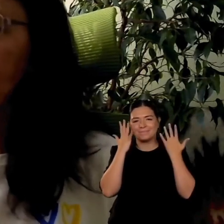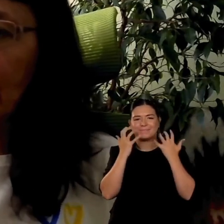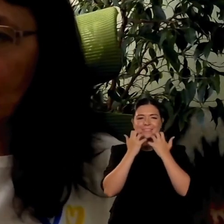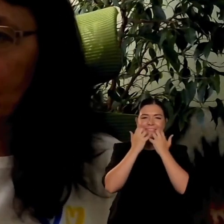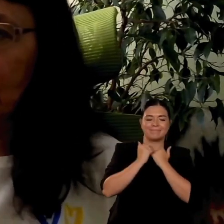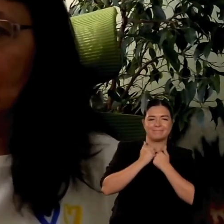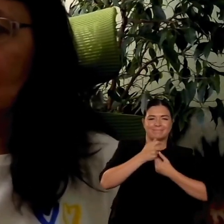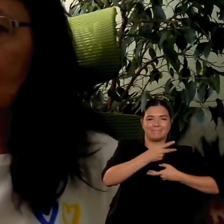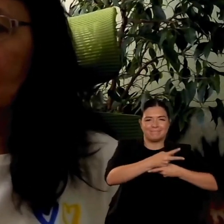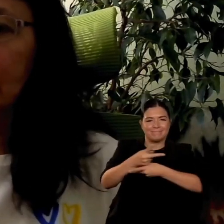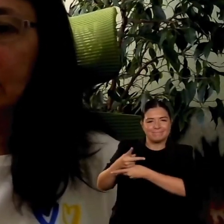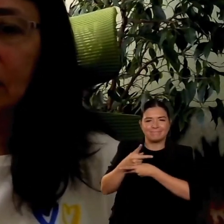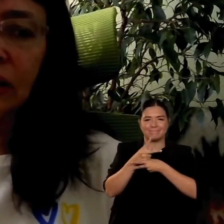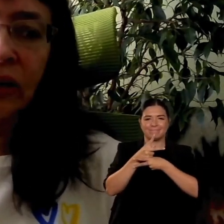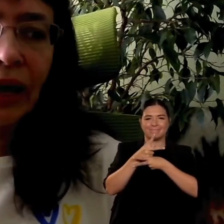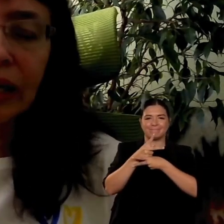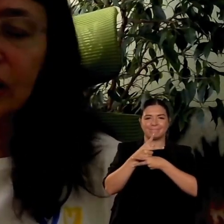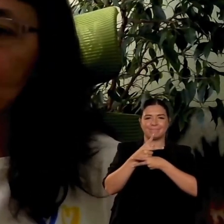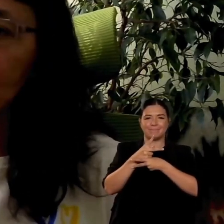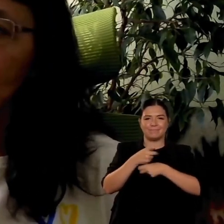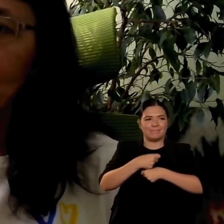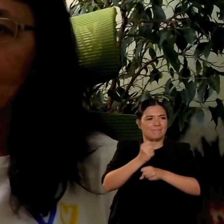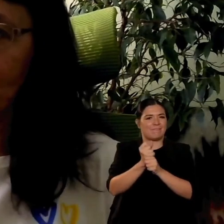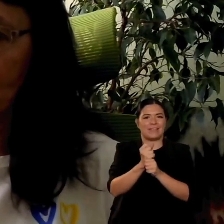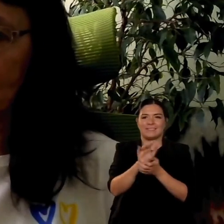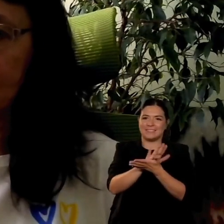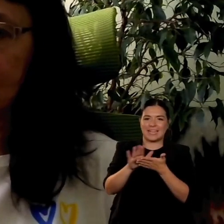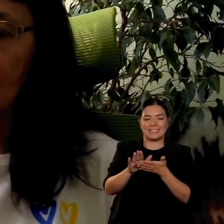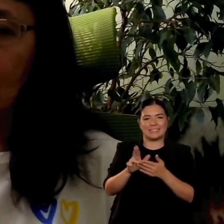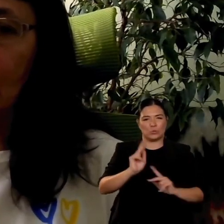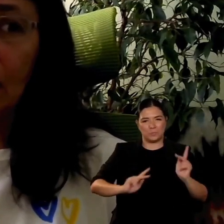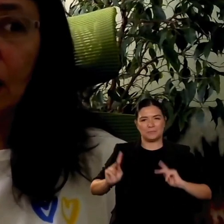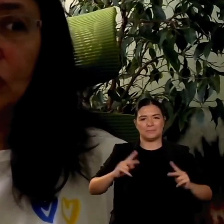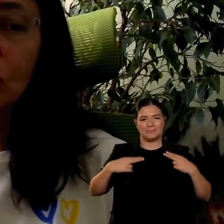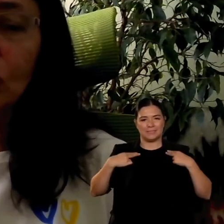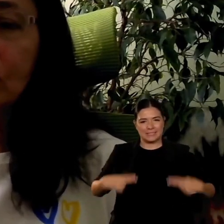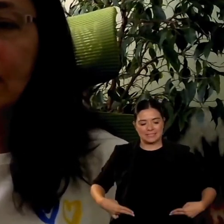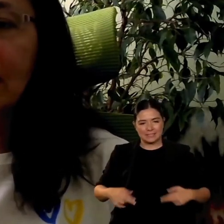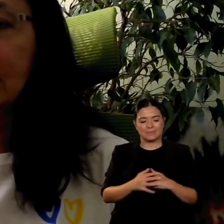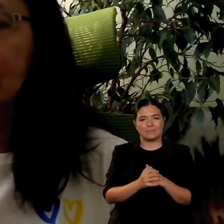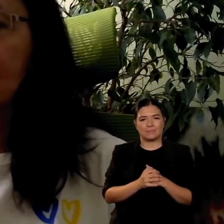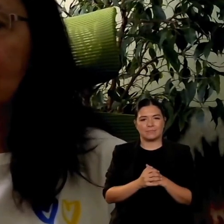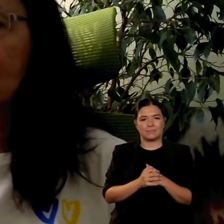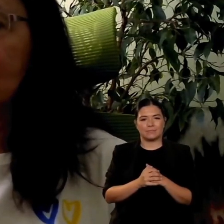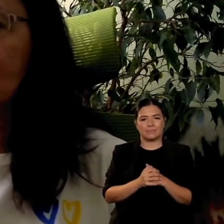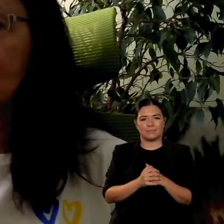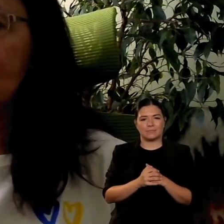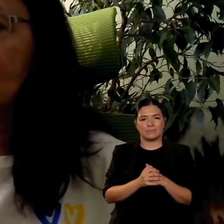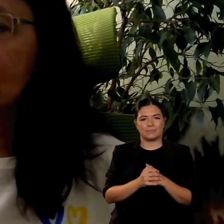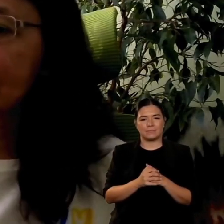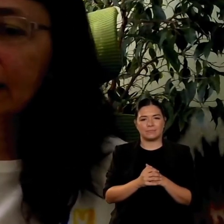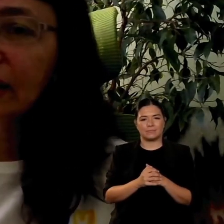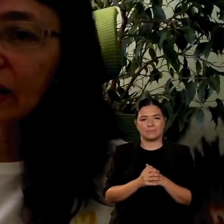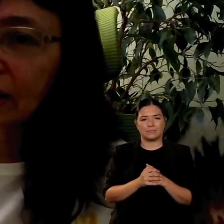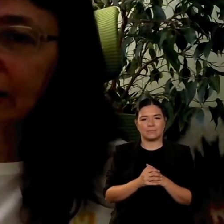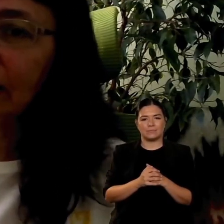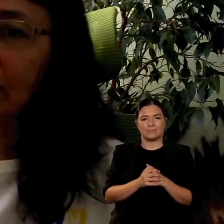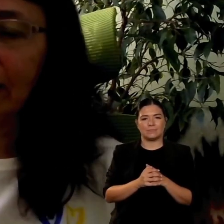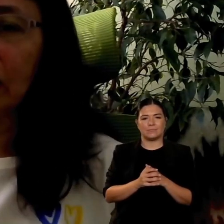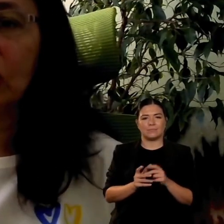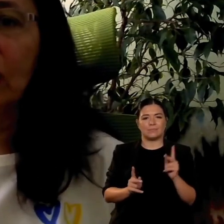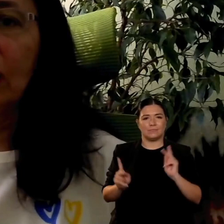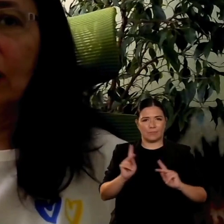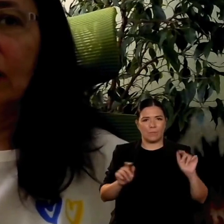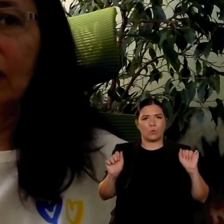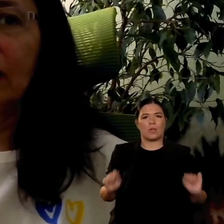creare una onda di creatività grazie bene il mio cuore si espande verso